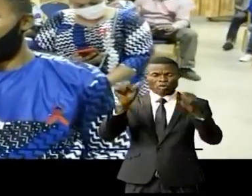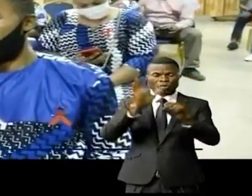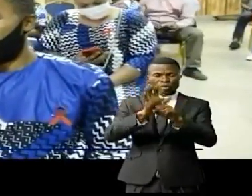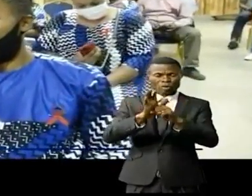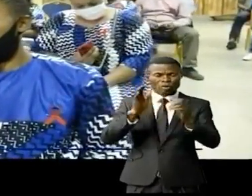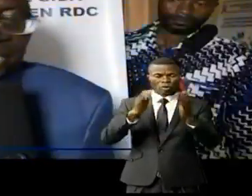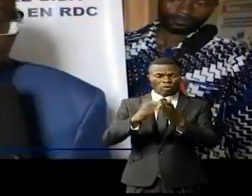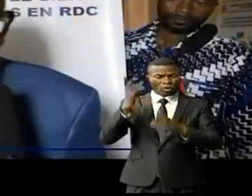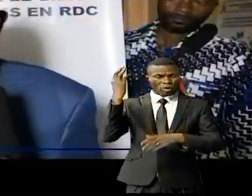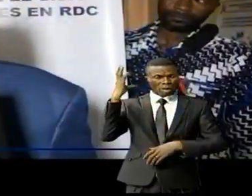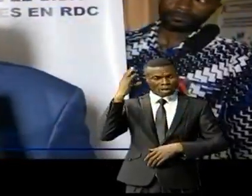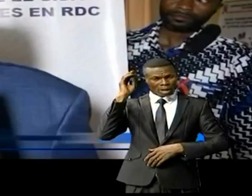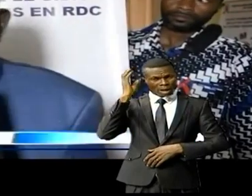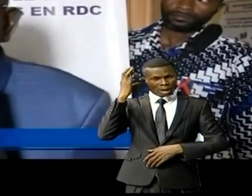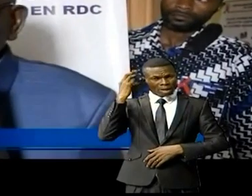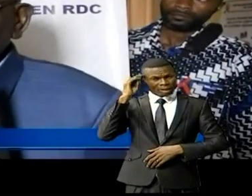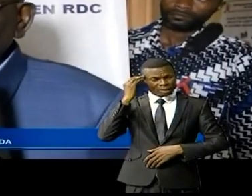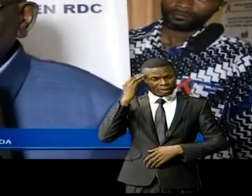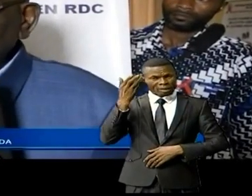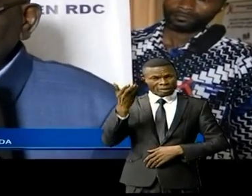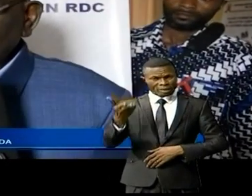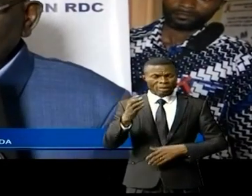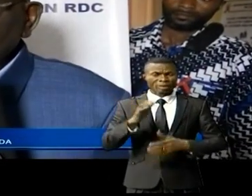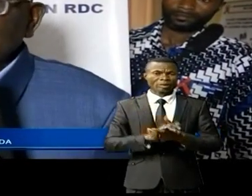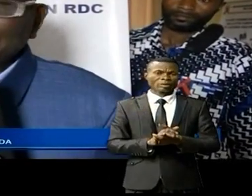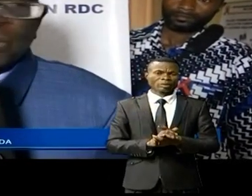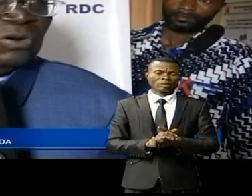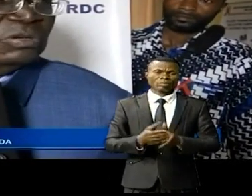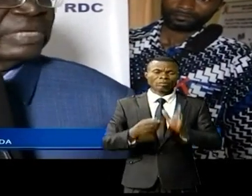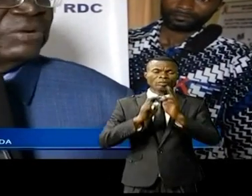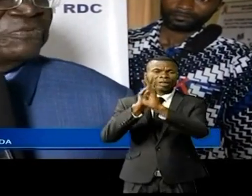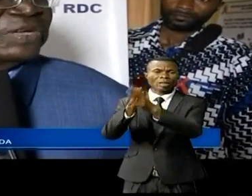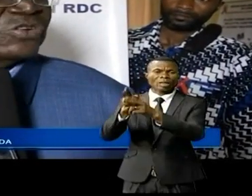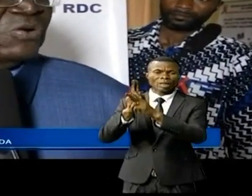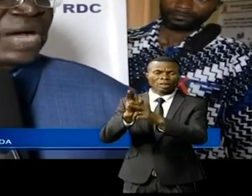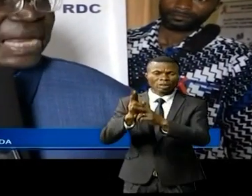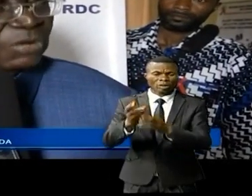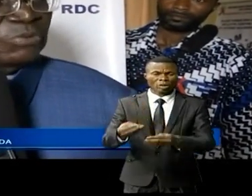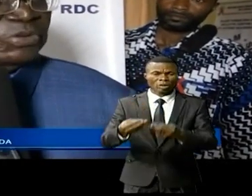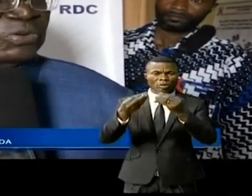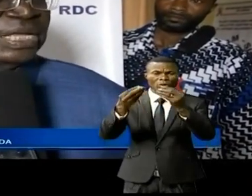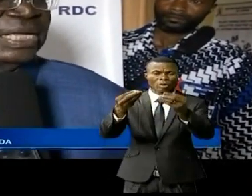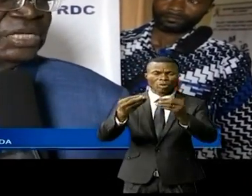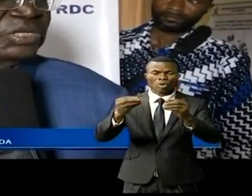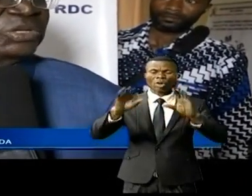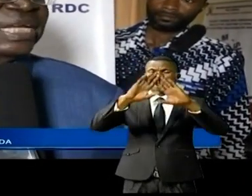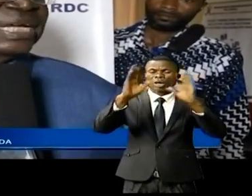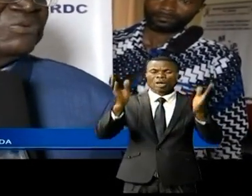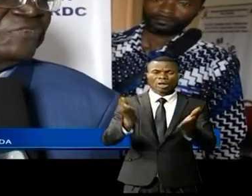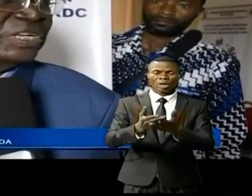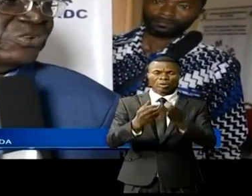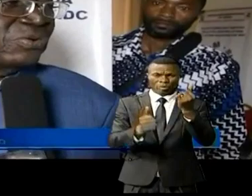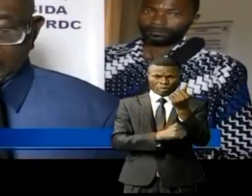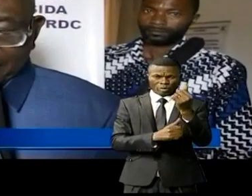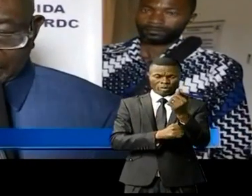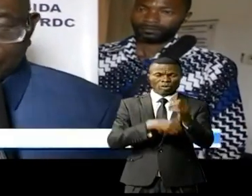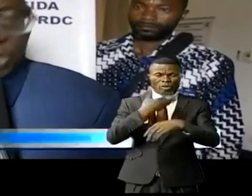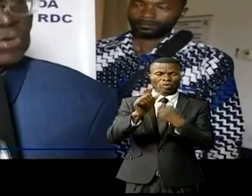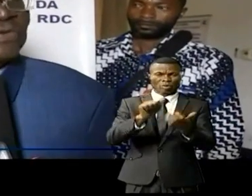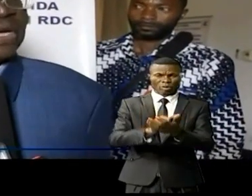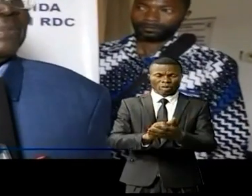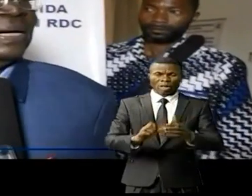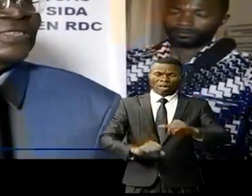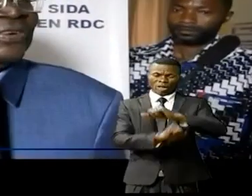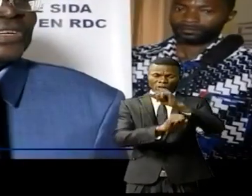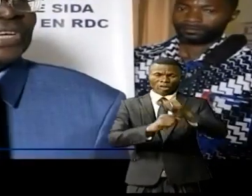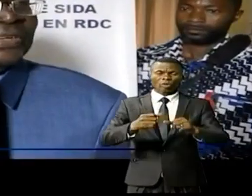population. La journée marque un rapport que nous faisons à la communauté. C'est ce que nous faisons avec l'appui